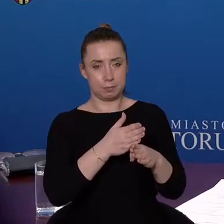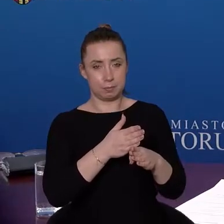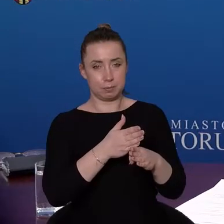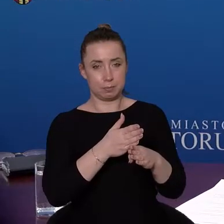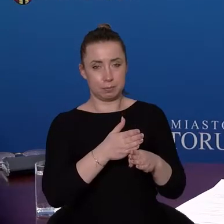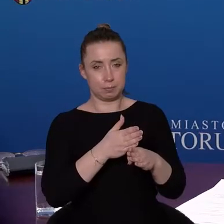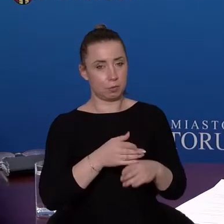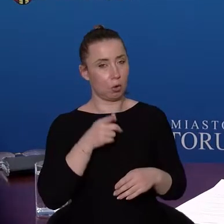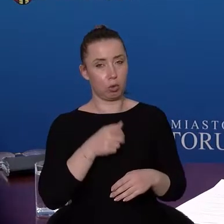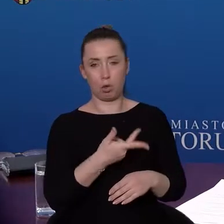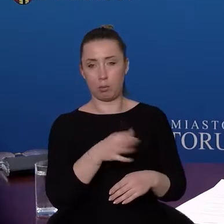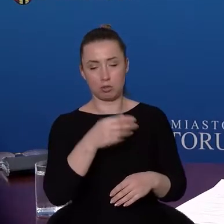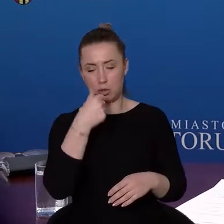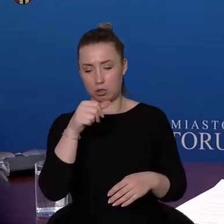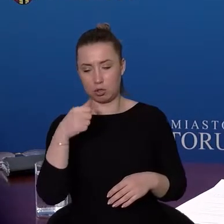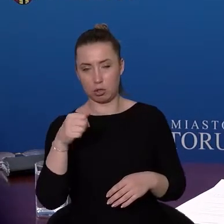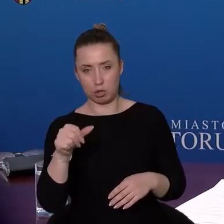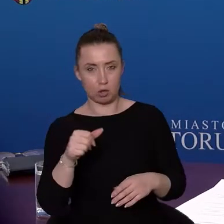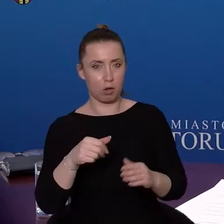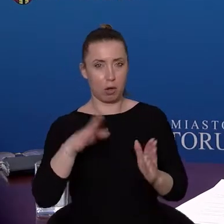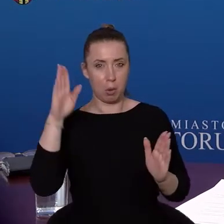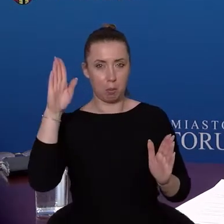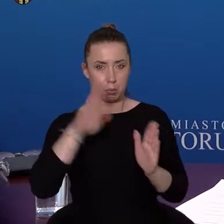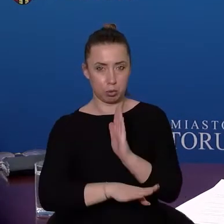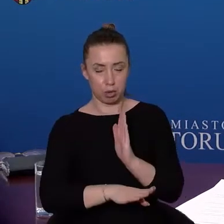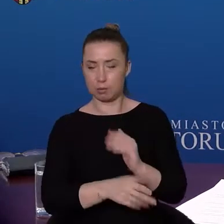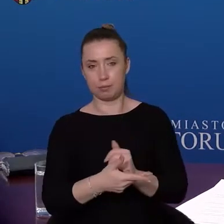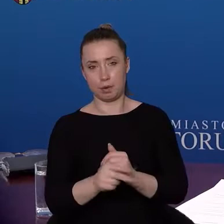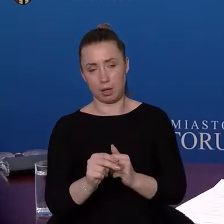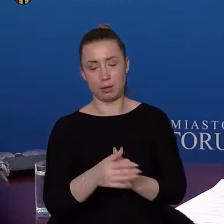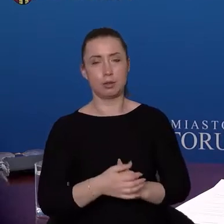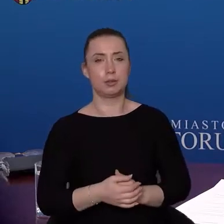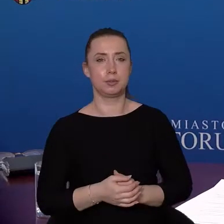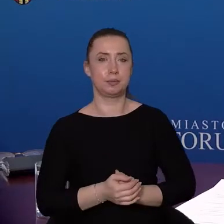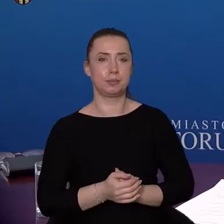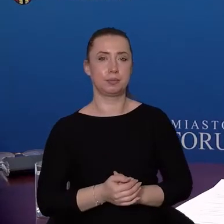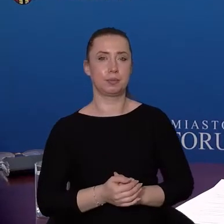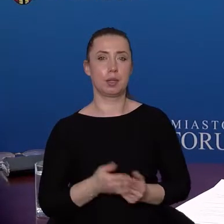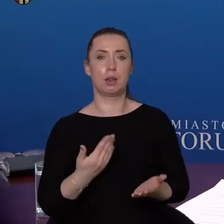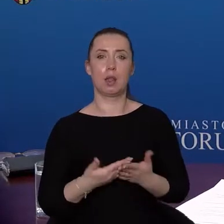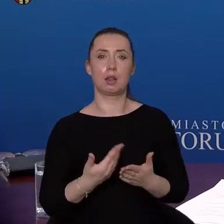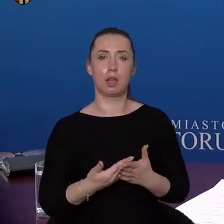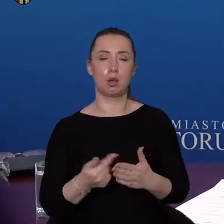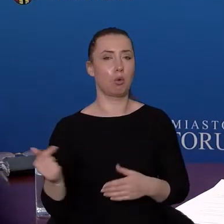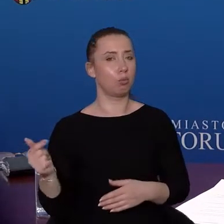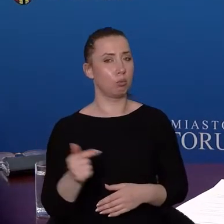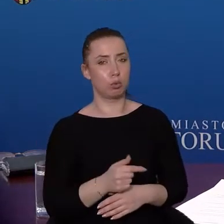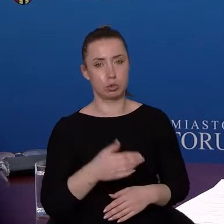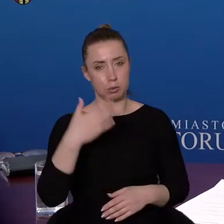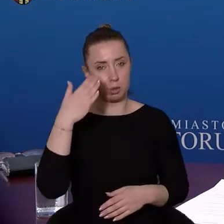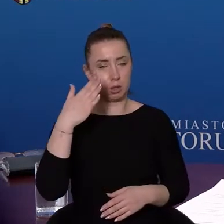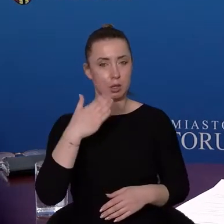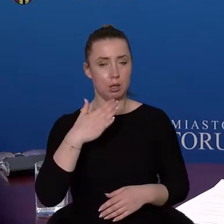będzie to z tygodnia na tydzień gwałtowne odejście epidemii. Stąd mając świadomość tego,